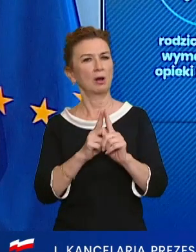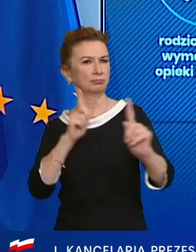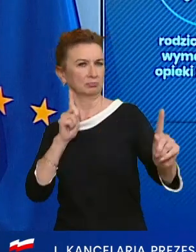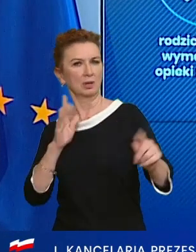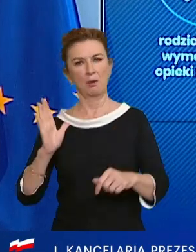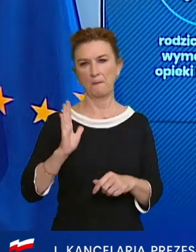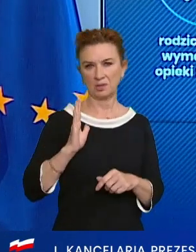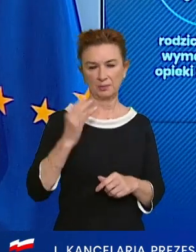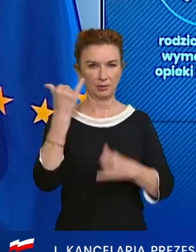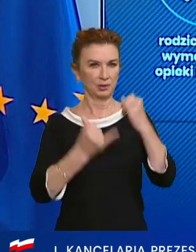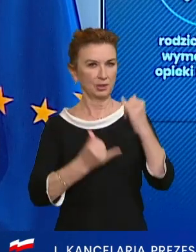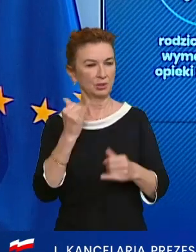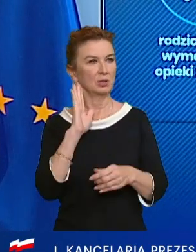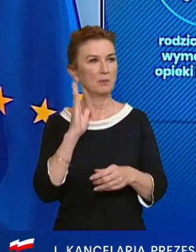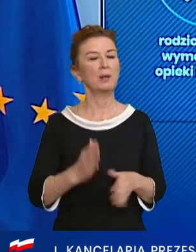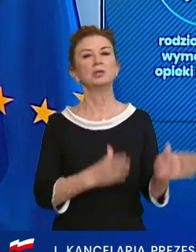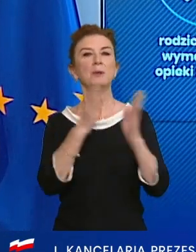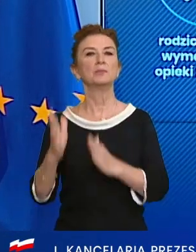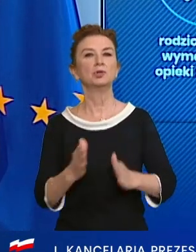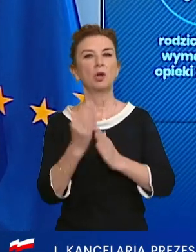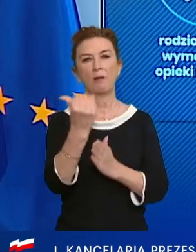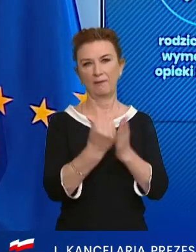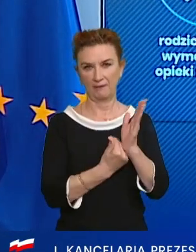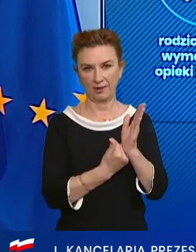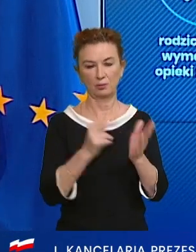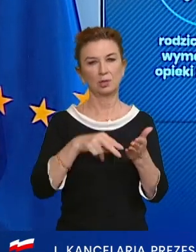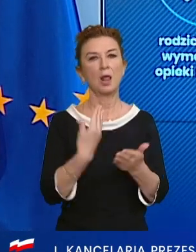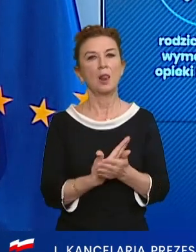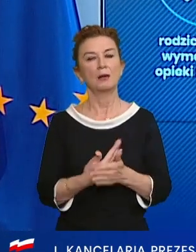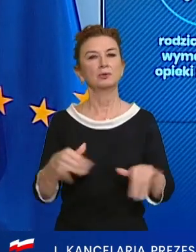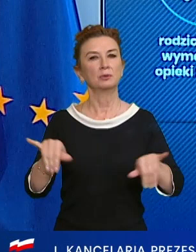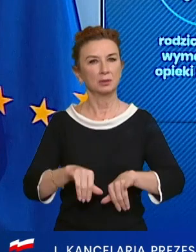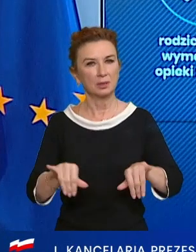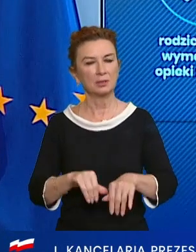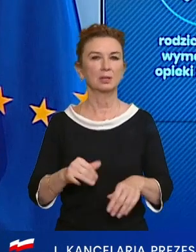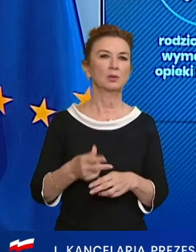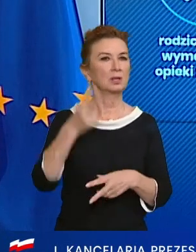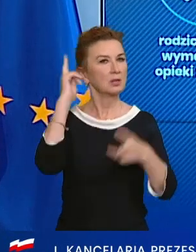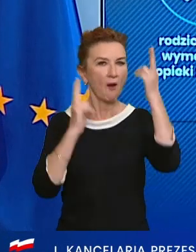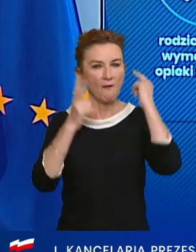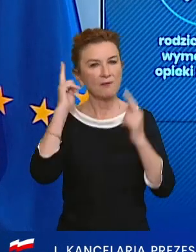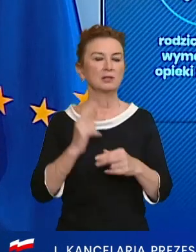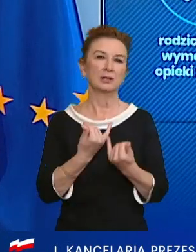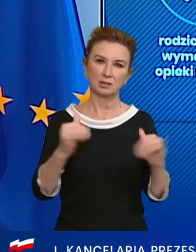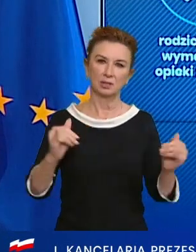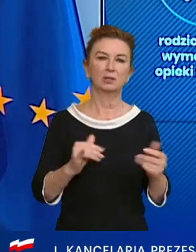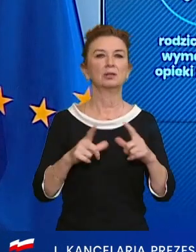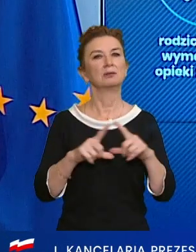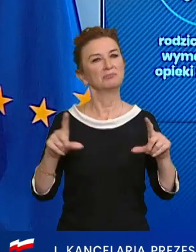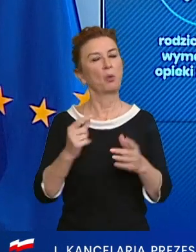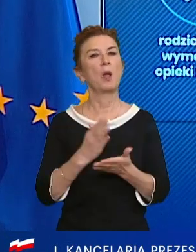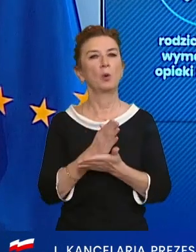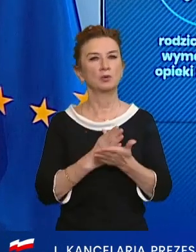jeżeli odpowiednio do tego przygotowane zostaną warunki, jak na przykład restauracja, czy zakład fryzjerski, czy zakłady usługowe. W